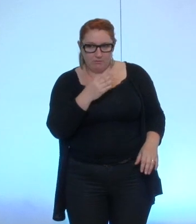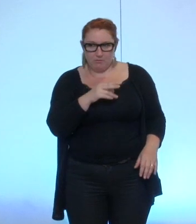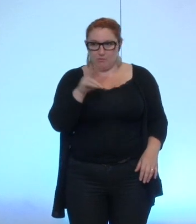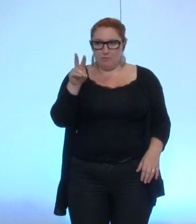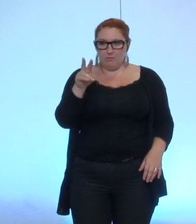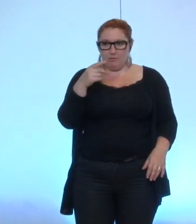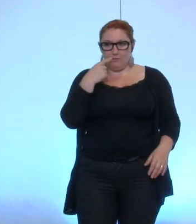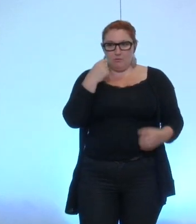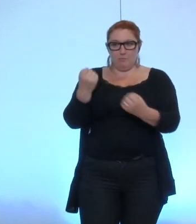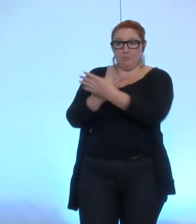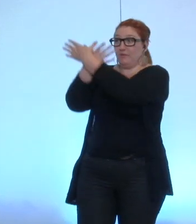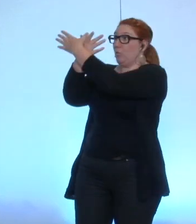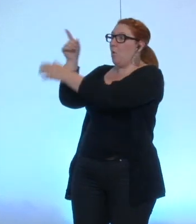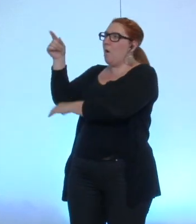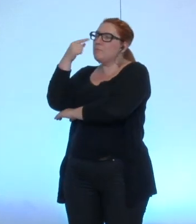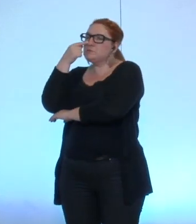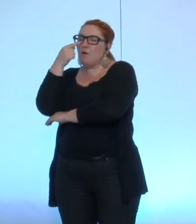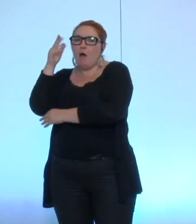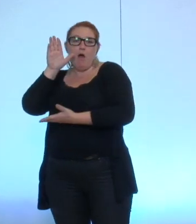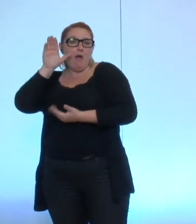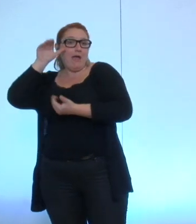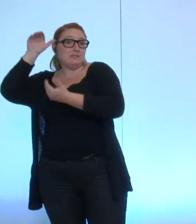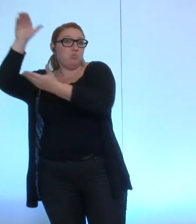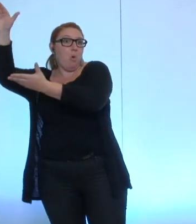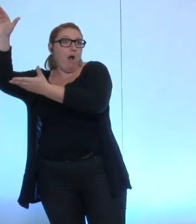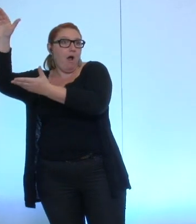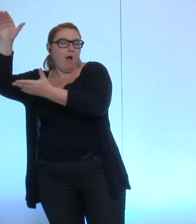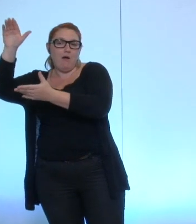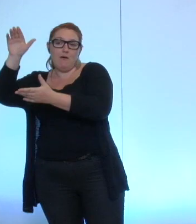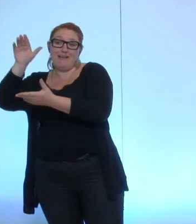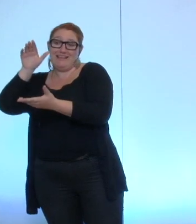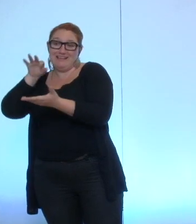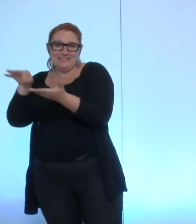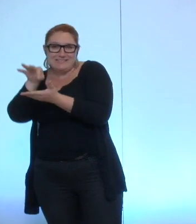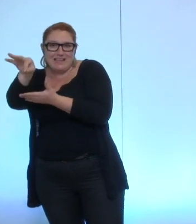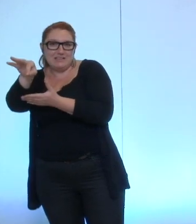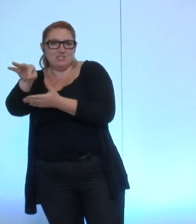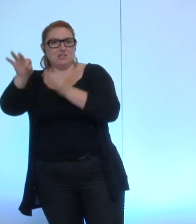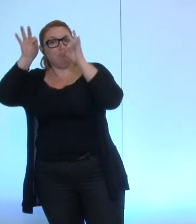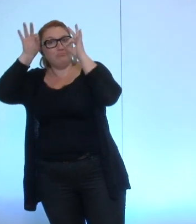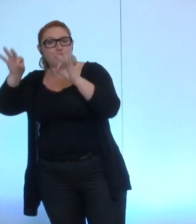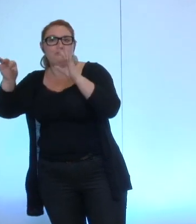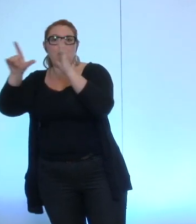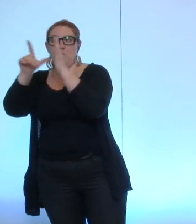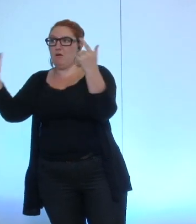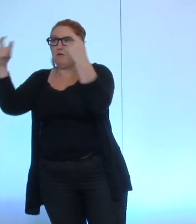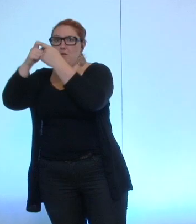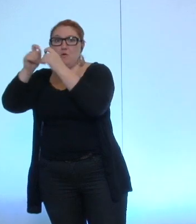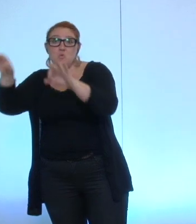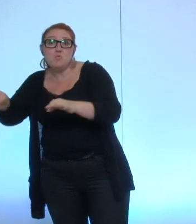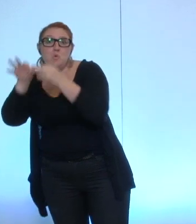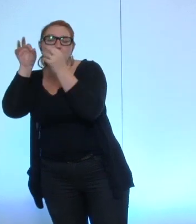d'espoir au niveau de la métropole qui semble trouver enfin espérer trouver en tout cas un chemin de mise en oeuvre juridique